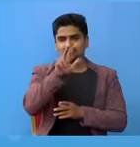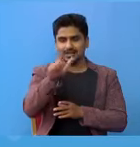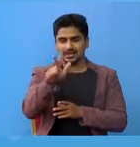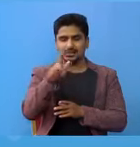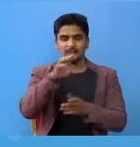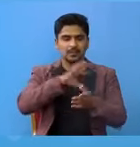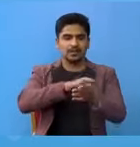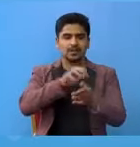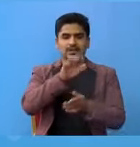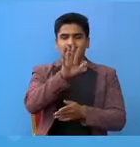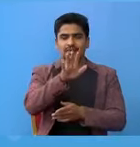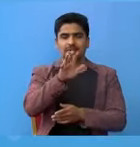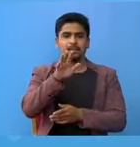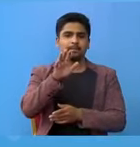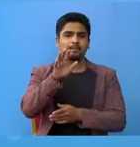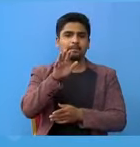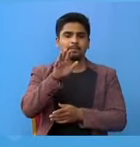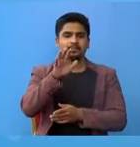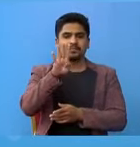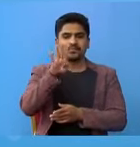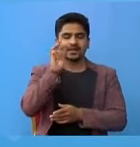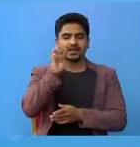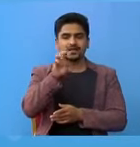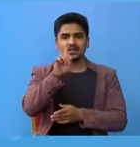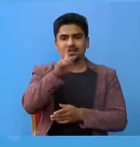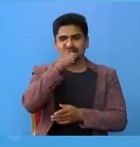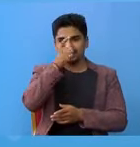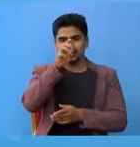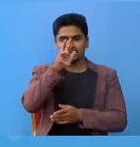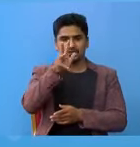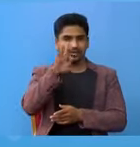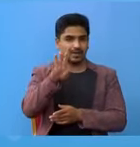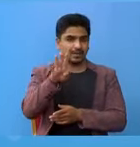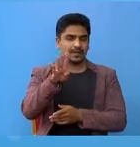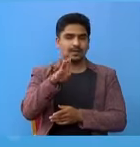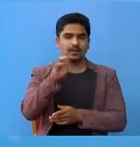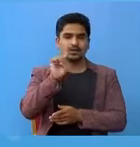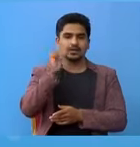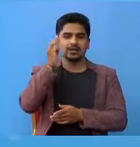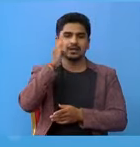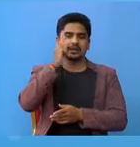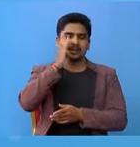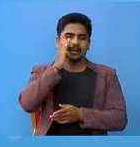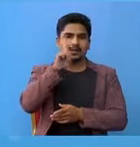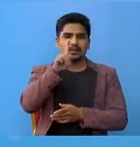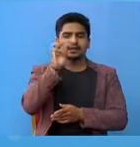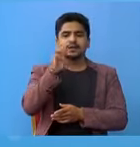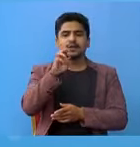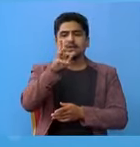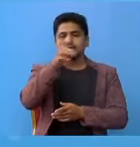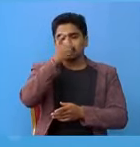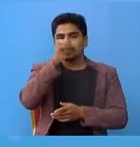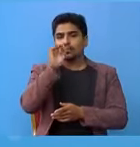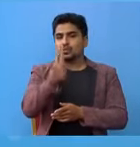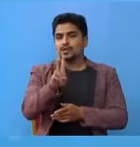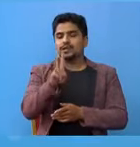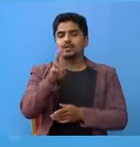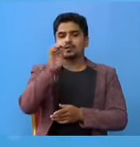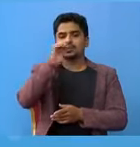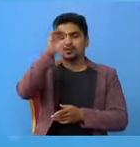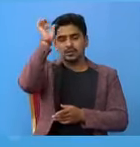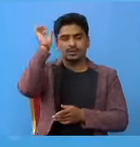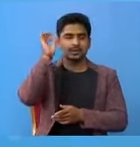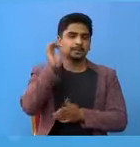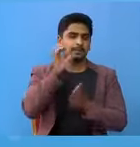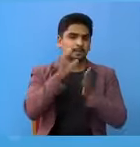प्रदेश पांच मां बाट चार अजार एक से चौरानब्य, कणाली प्रदेश वाट एक अजार नव से दुई र